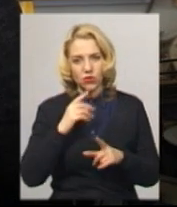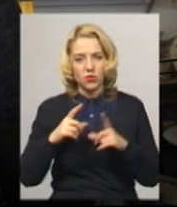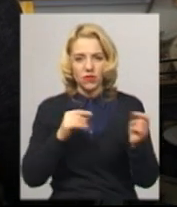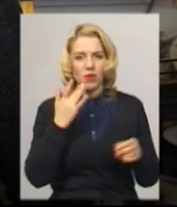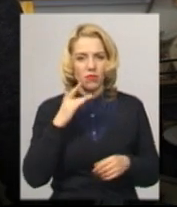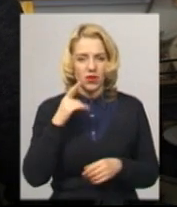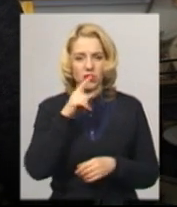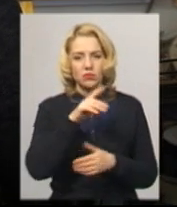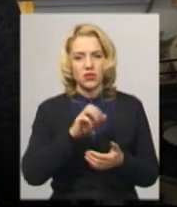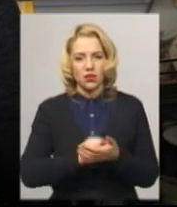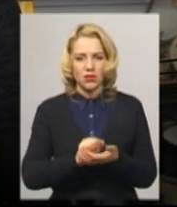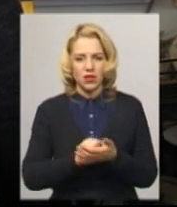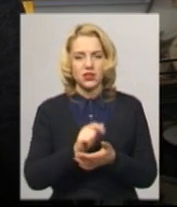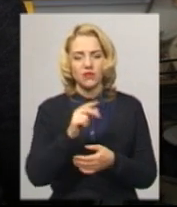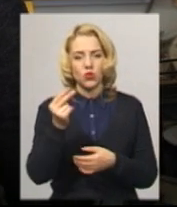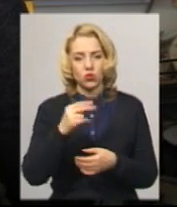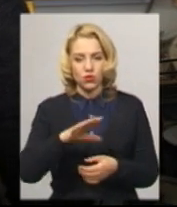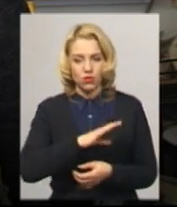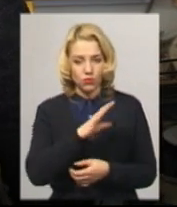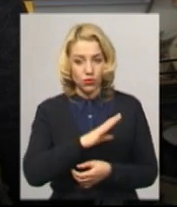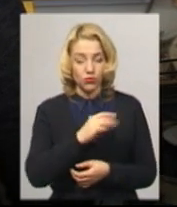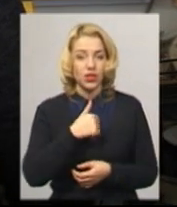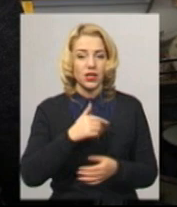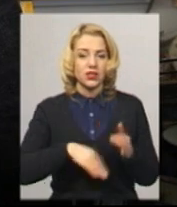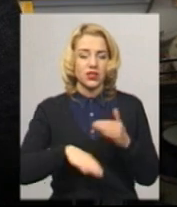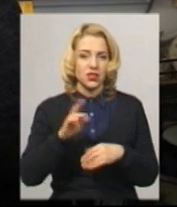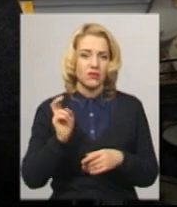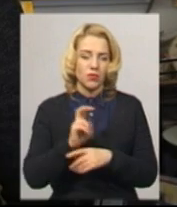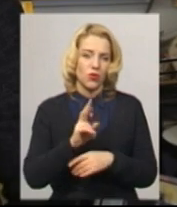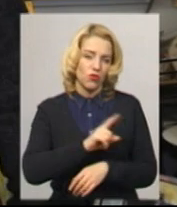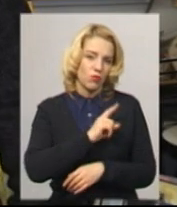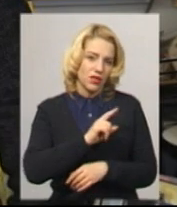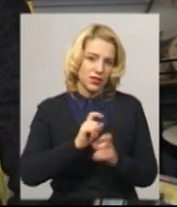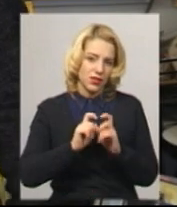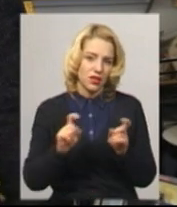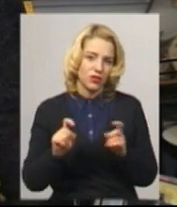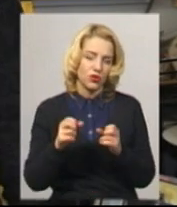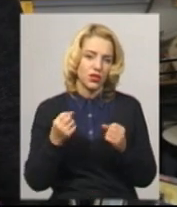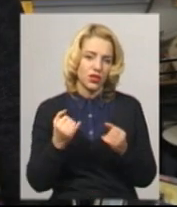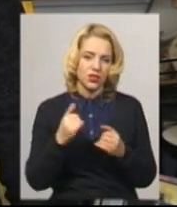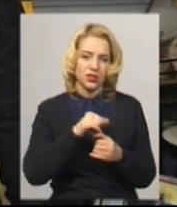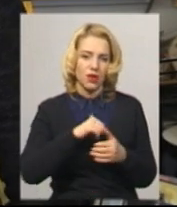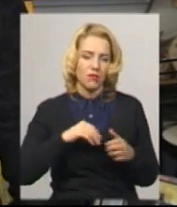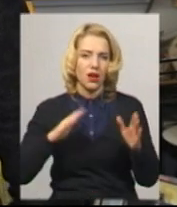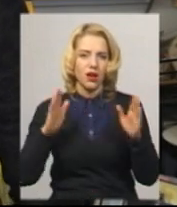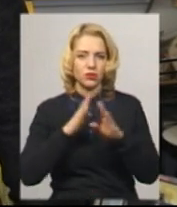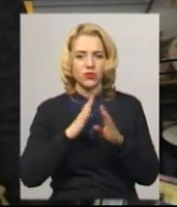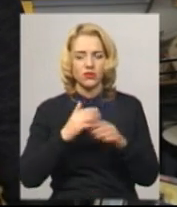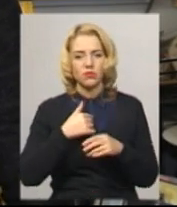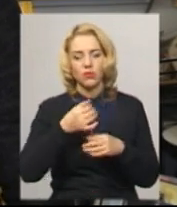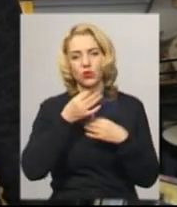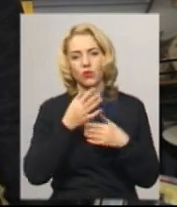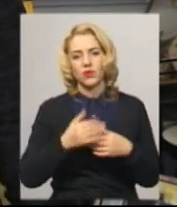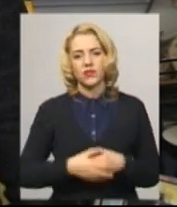займається тим самим. Він художник був, я до нього з дитинства проходив в майстерню, і в принципі сама атмосфера мені дуже подобалась.